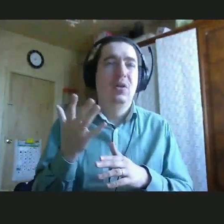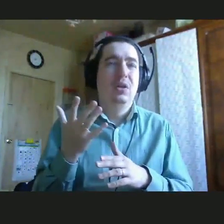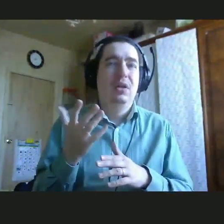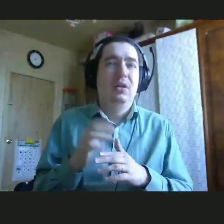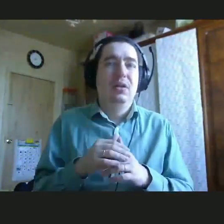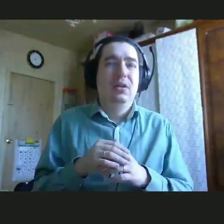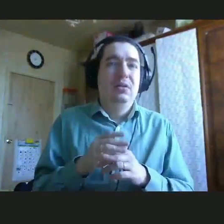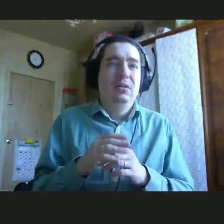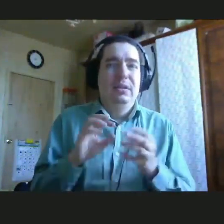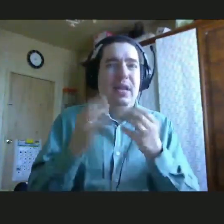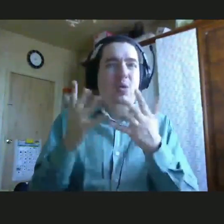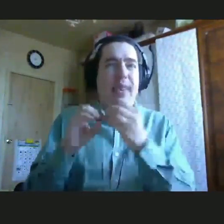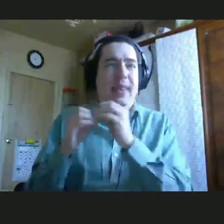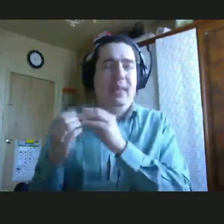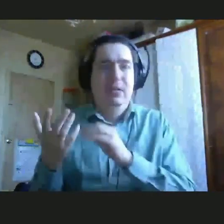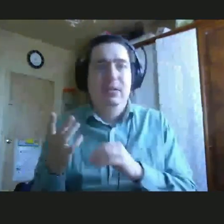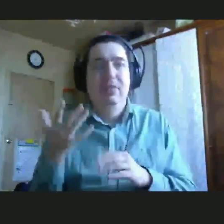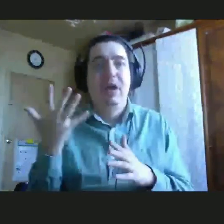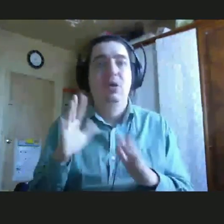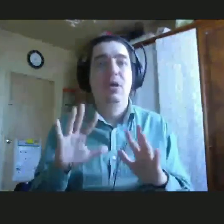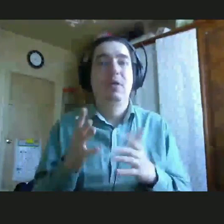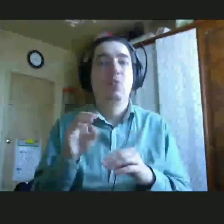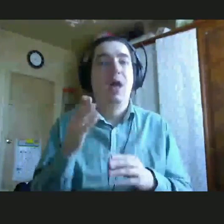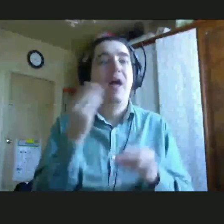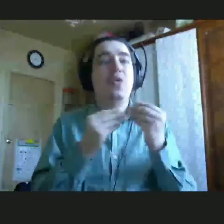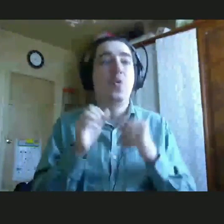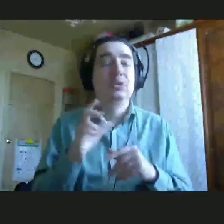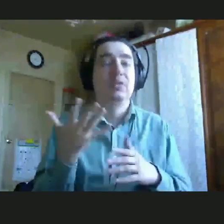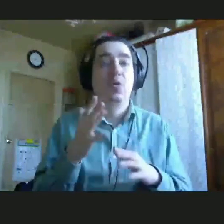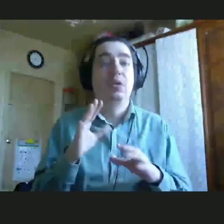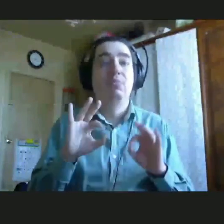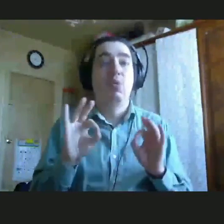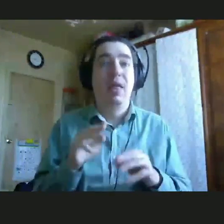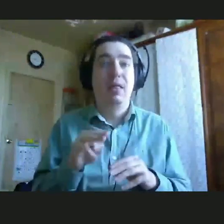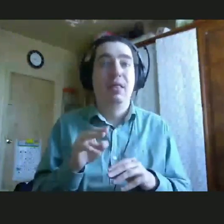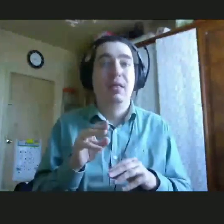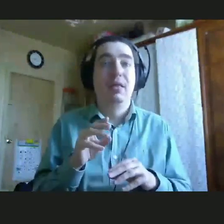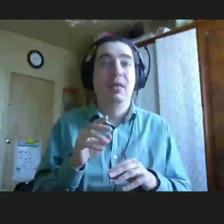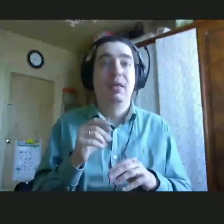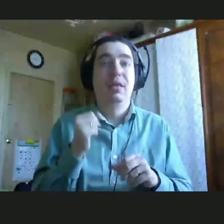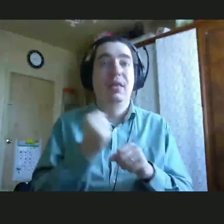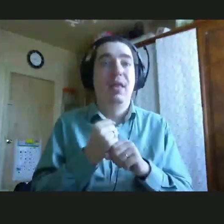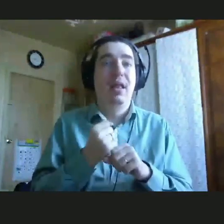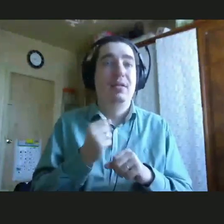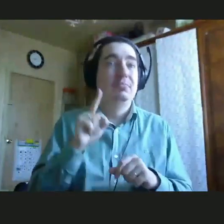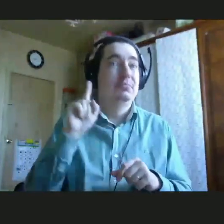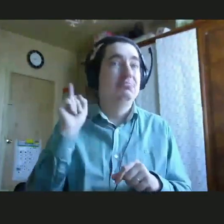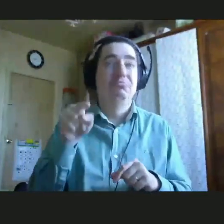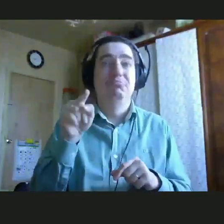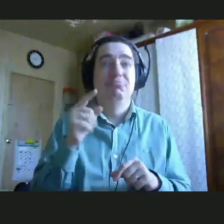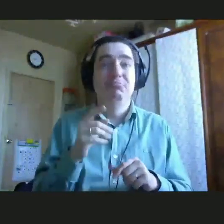показывать. И в какой-то момент фокусник говорит, и так, мы сейчас делаем там жесткие пальцы, вот знаете, как у